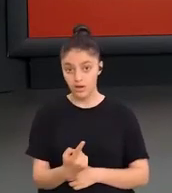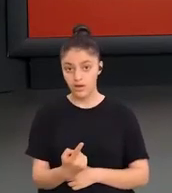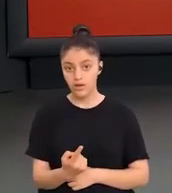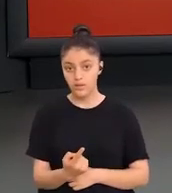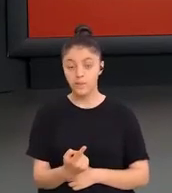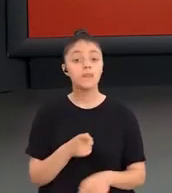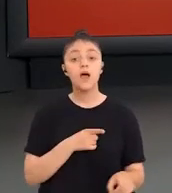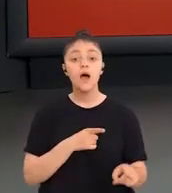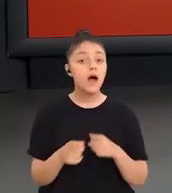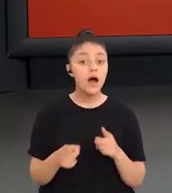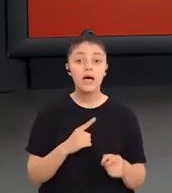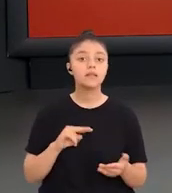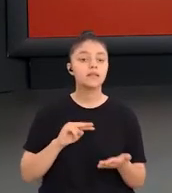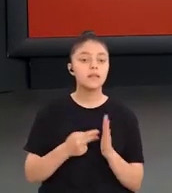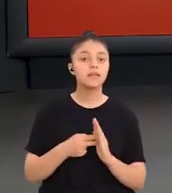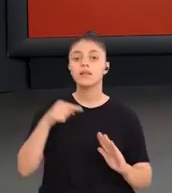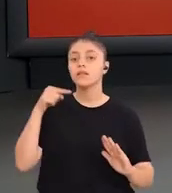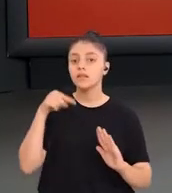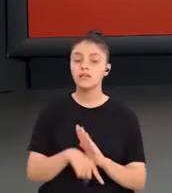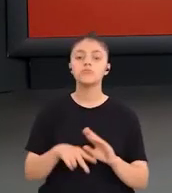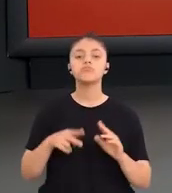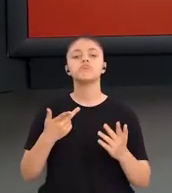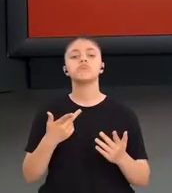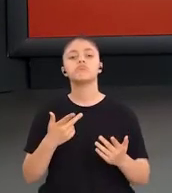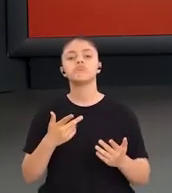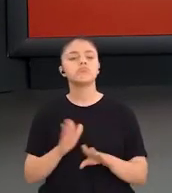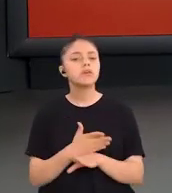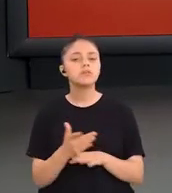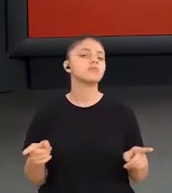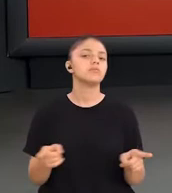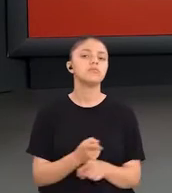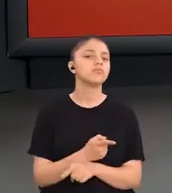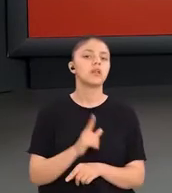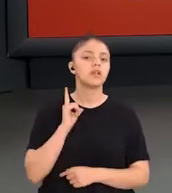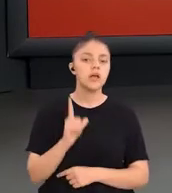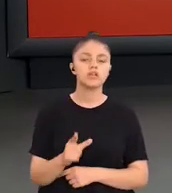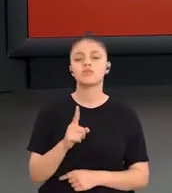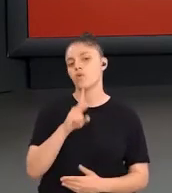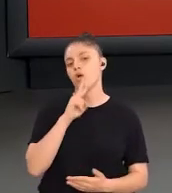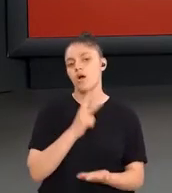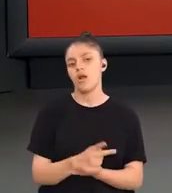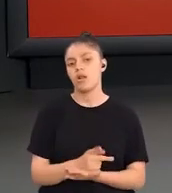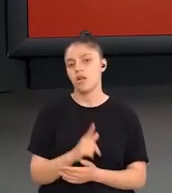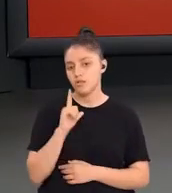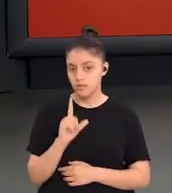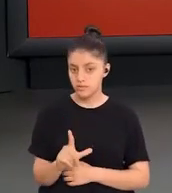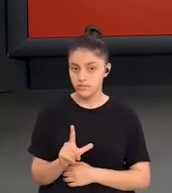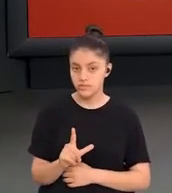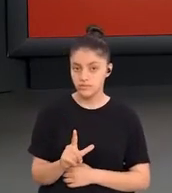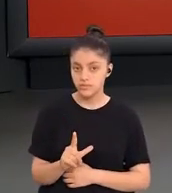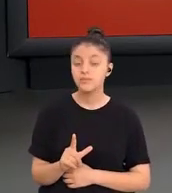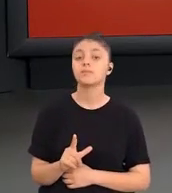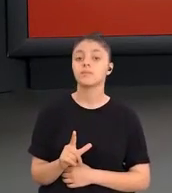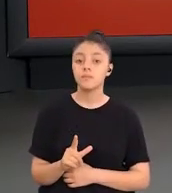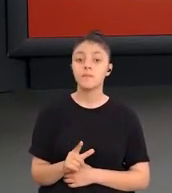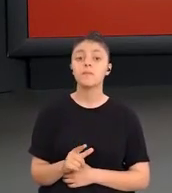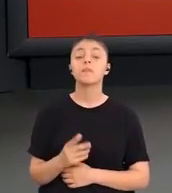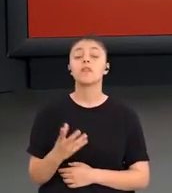dönük olarak da hangi yöntem, teknik ya da araçların kullanılabileceğine karar vermektir.